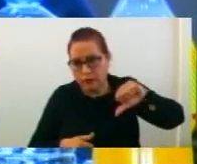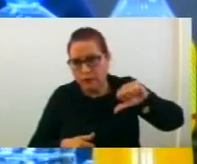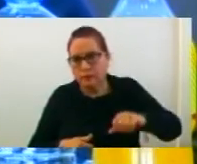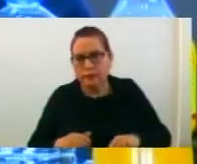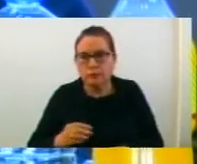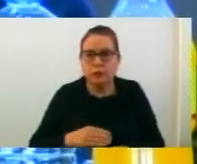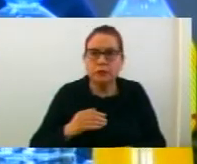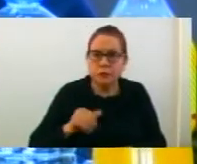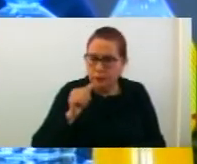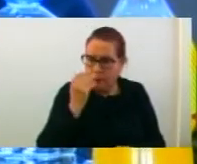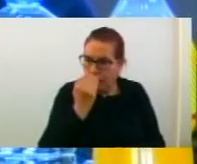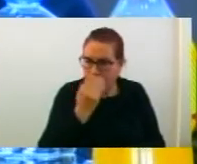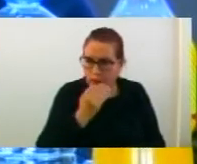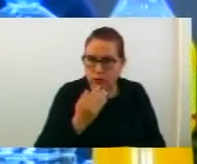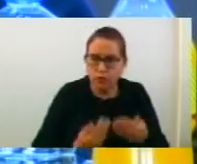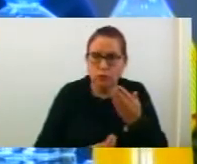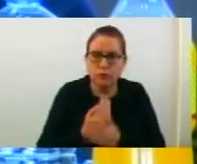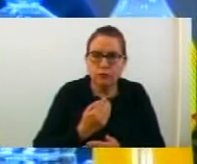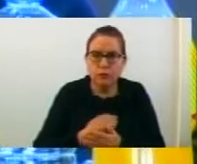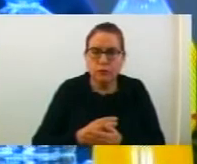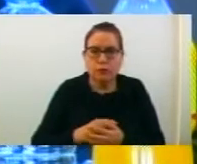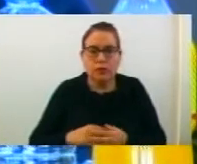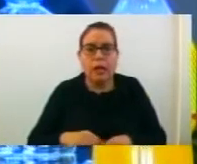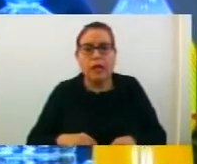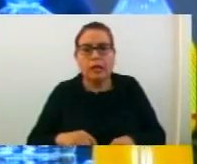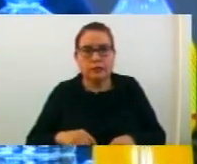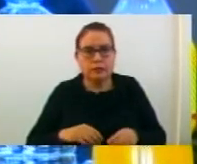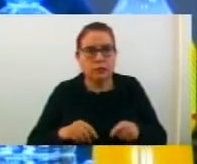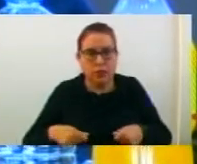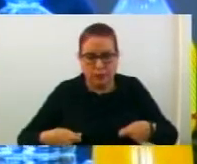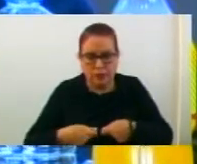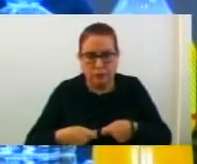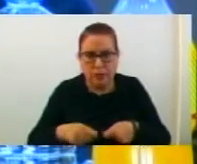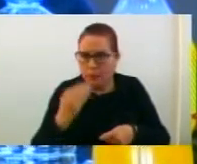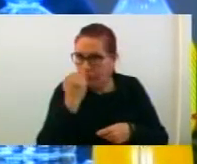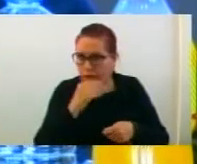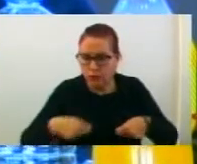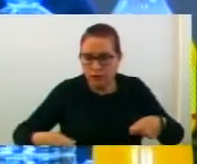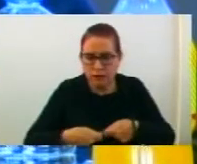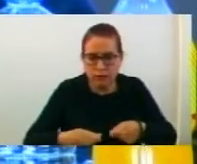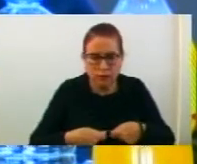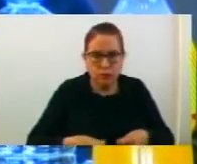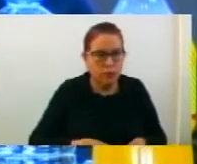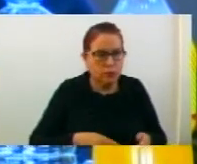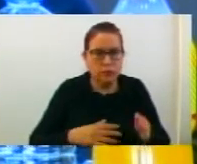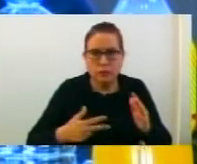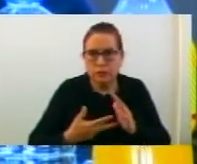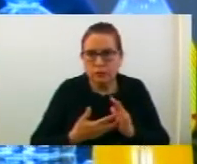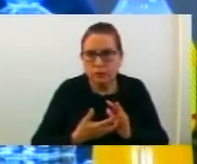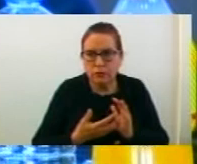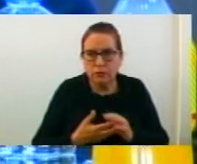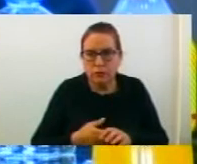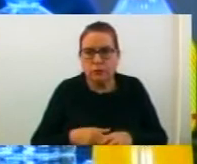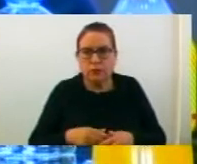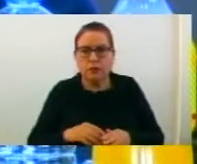комбинирана, и еден нов образовен профил, електроинсталатер и монтер. Воедно, оваа година по направена анкета од